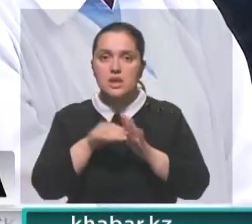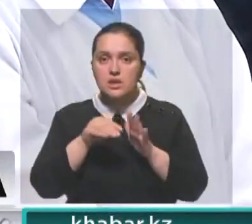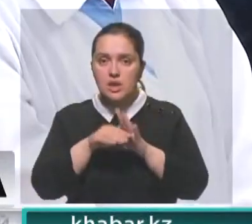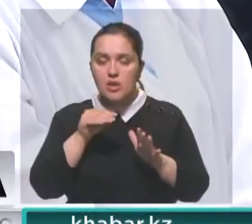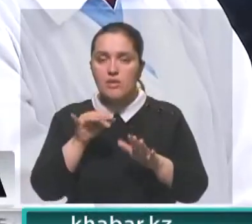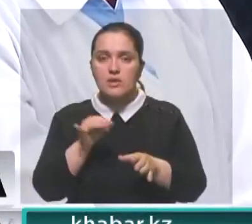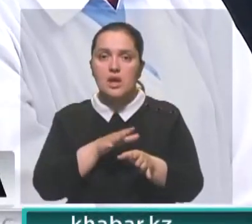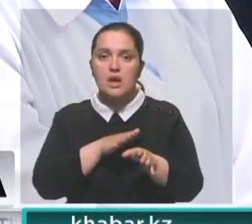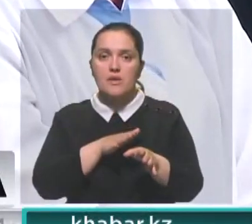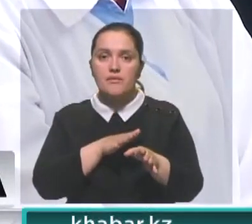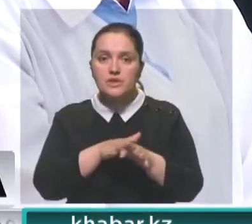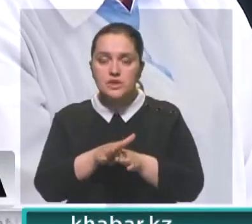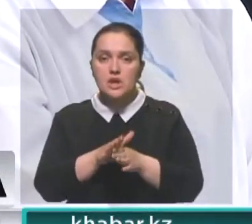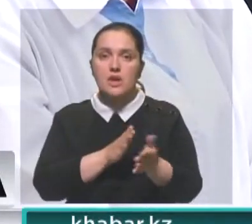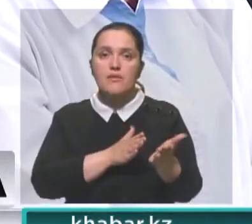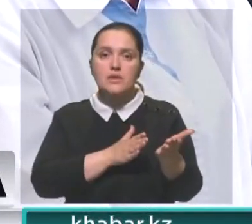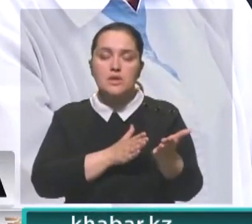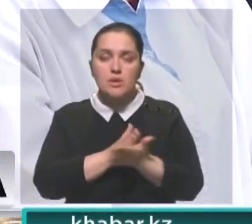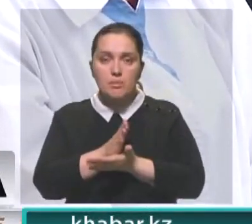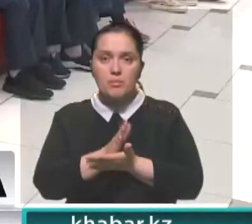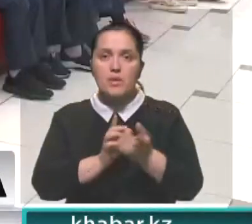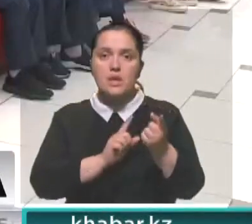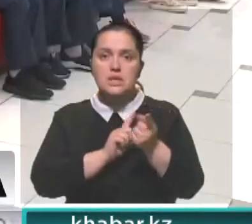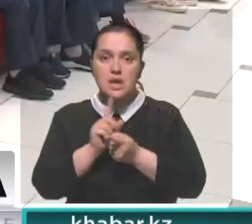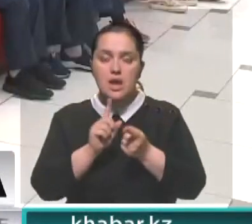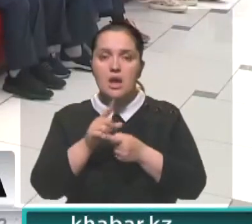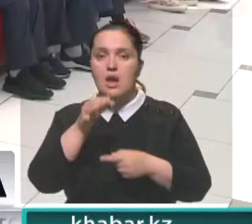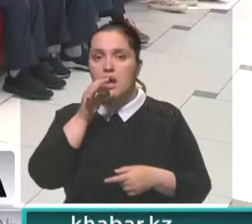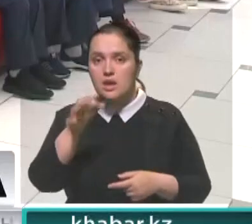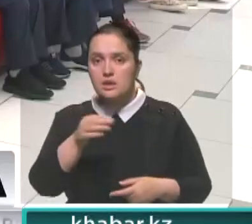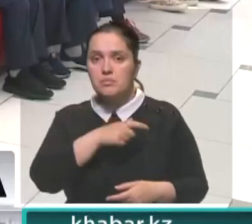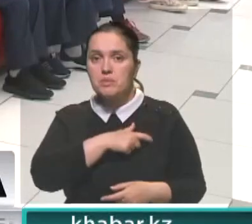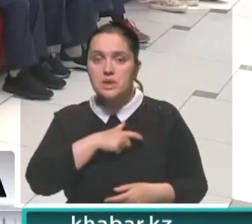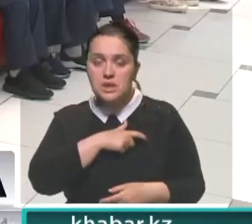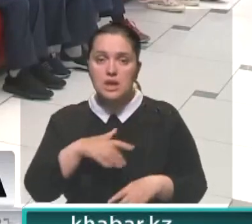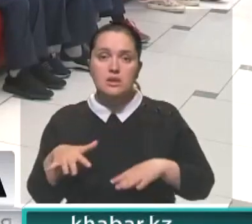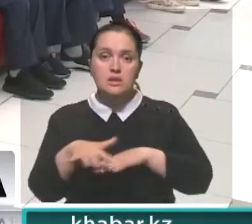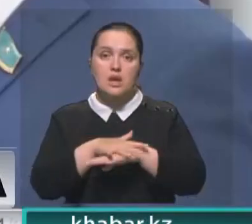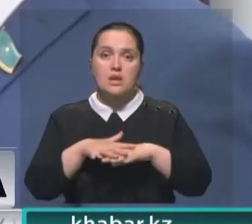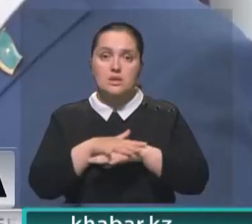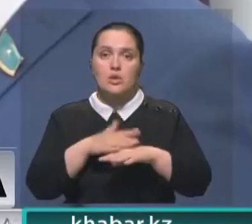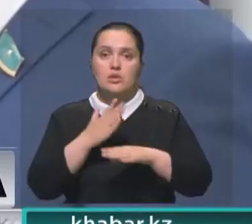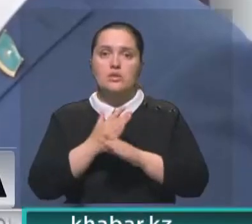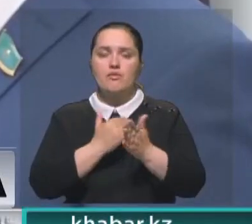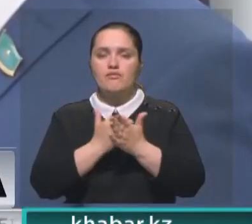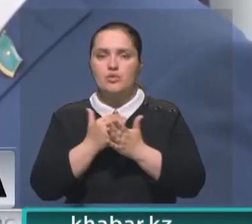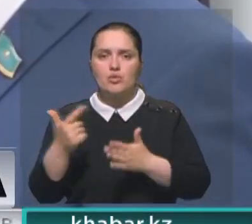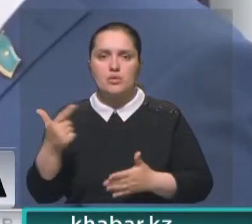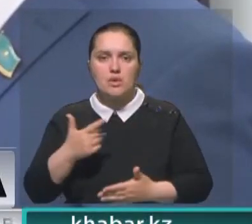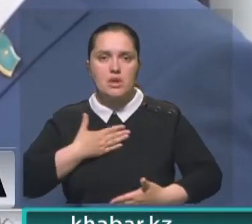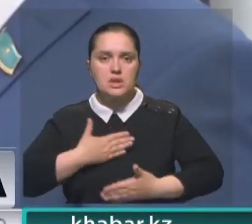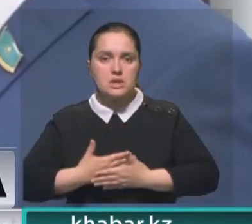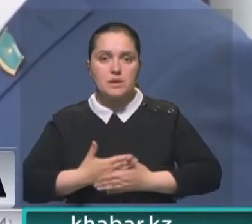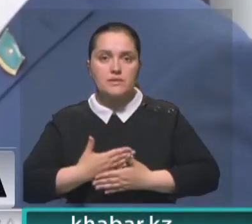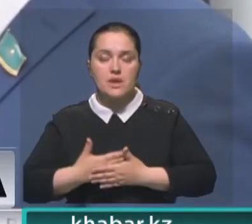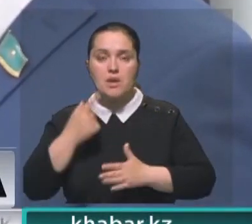задачах референдума и его значении в осуществлении политических реформ. Как отметили депутаты, население региона проявляет